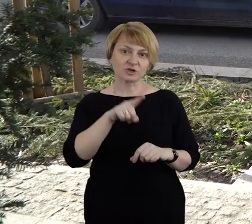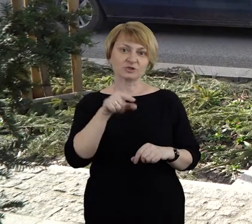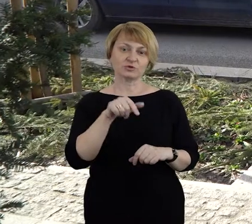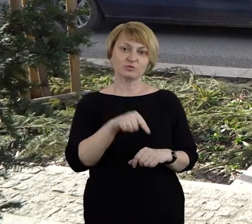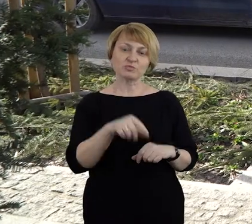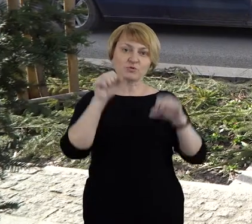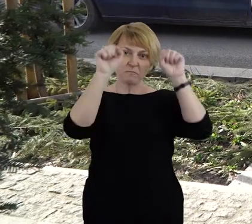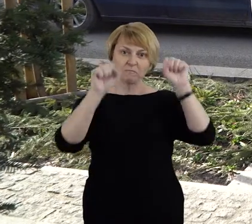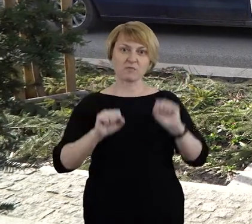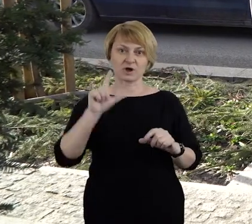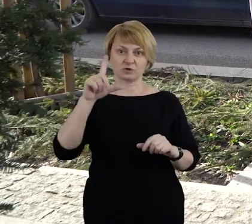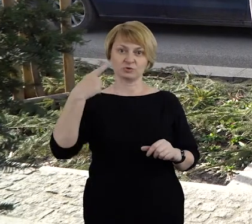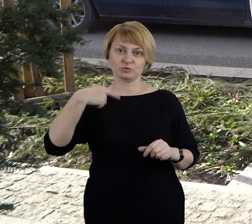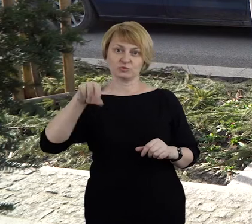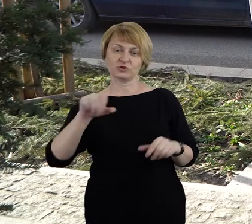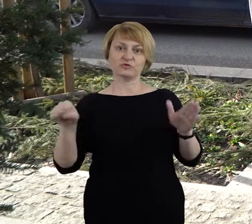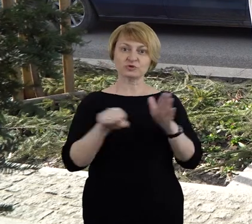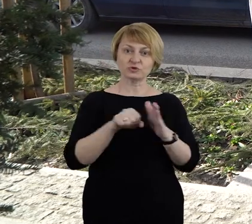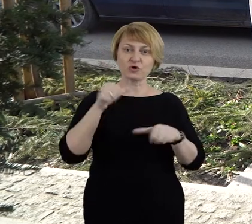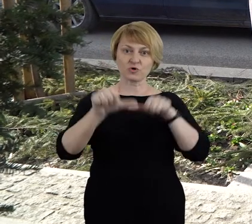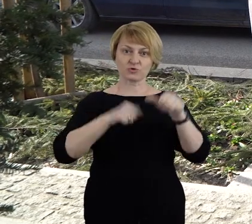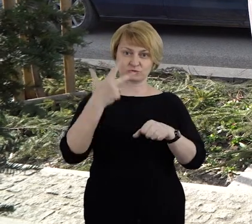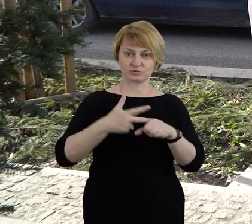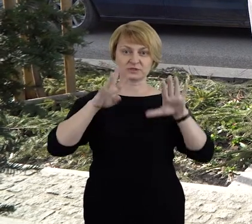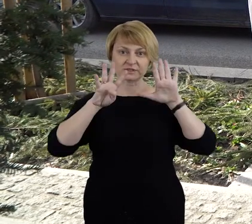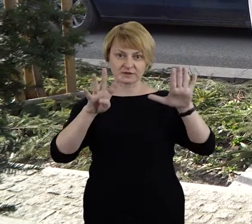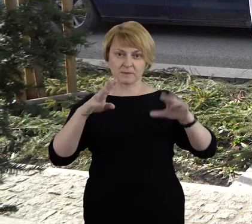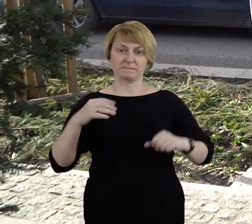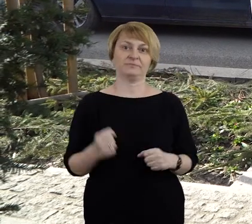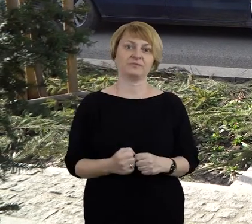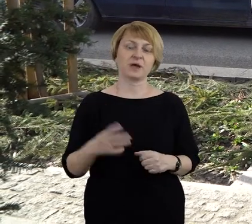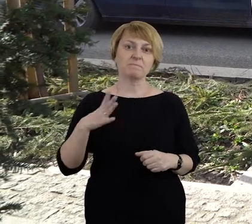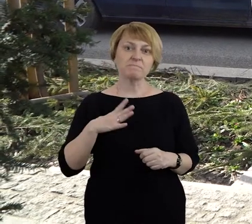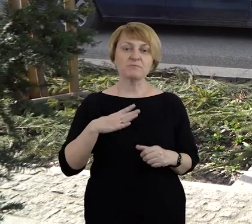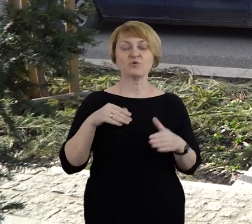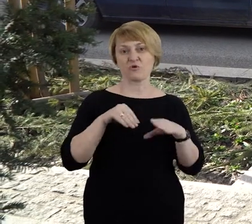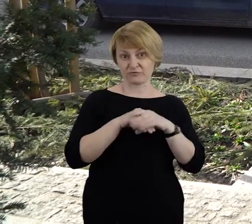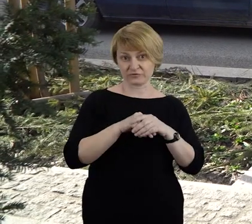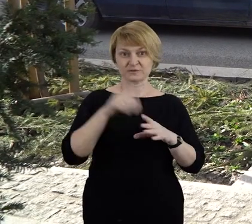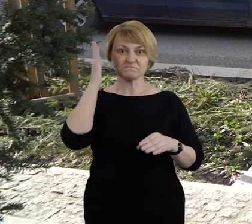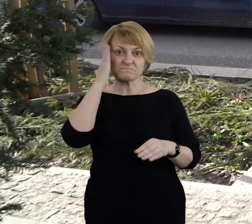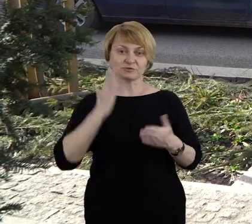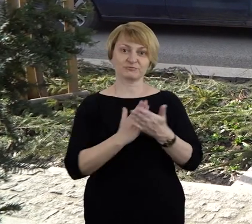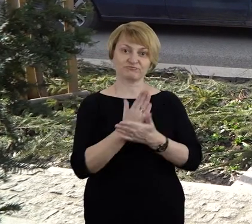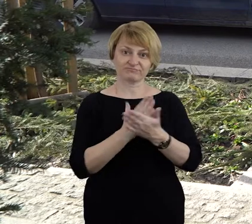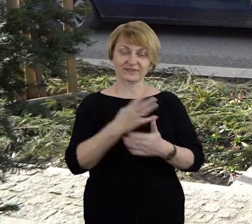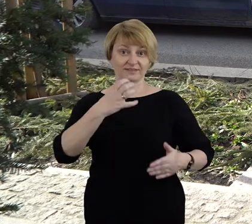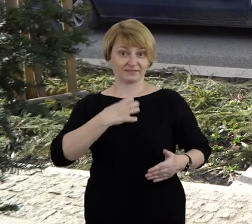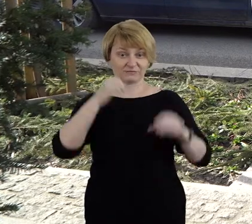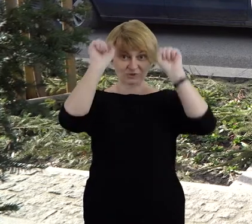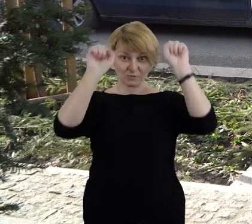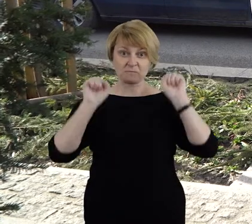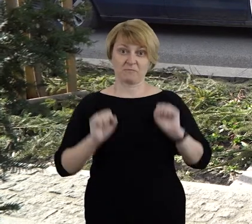mieścił się ten Bank Ludowy do 1939 roku. Tu było też mieszkanie służbowe dyrektora